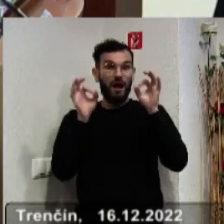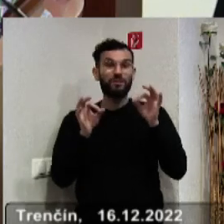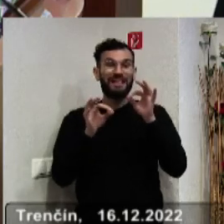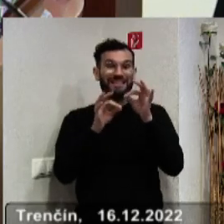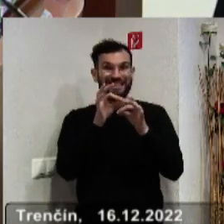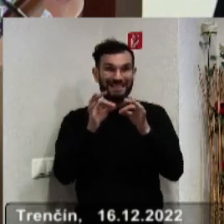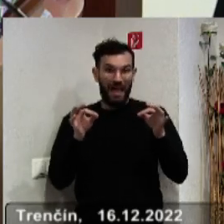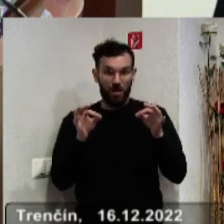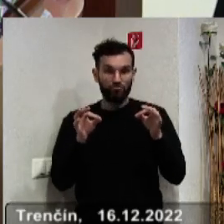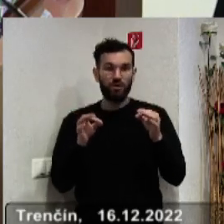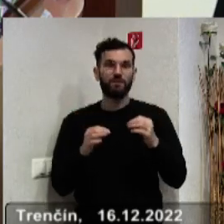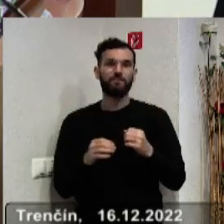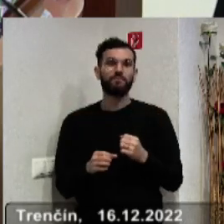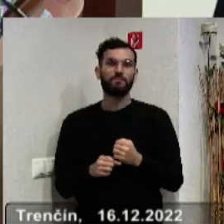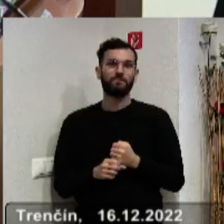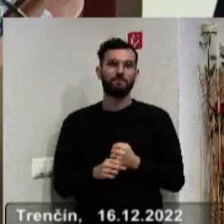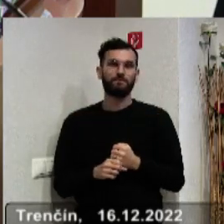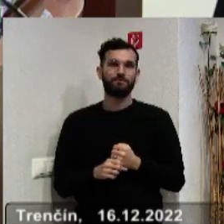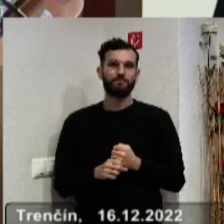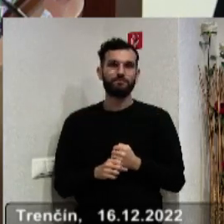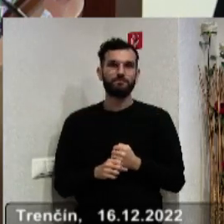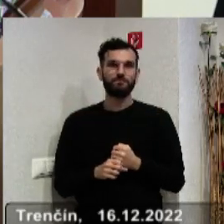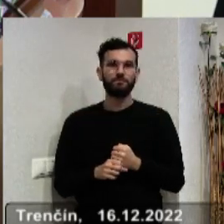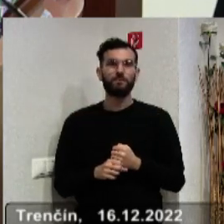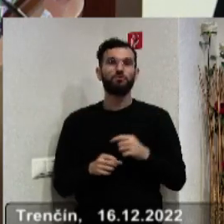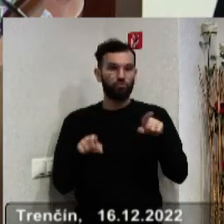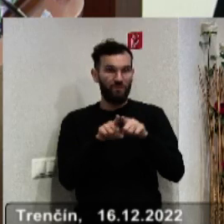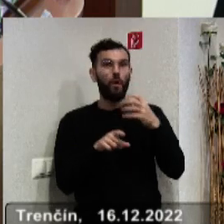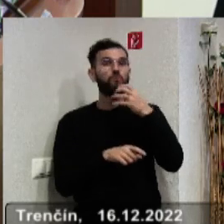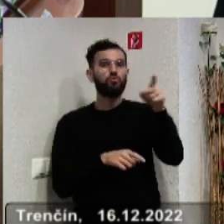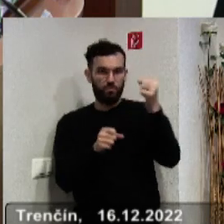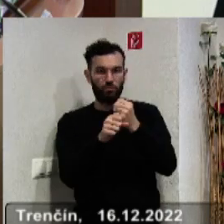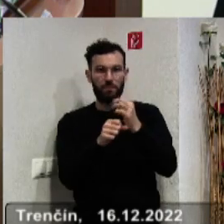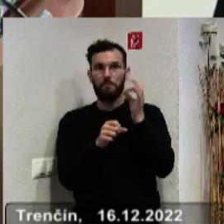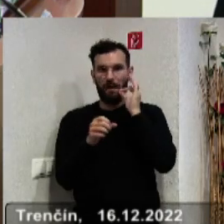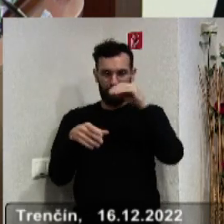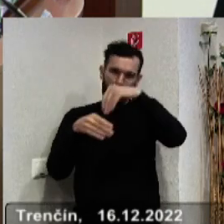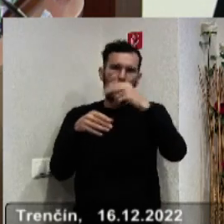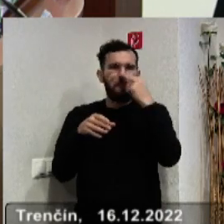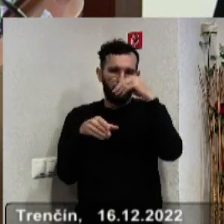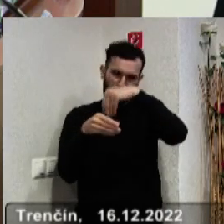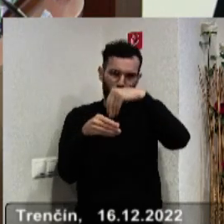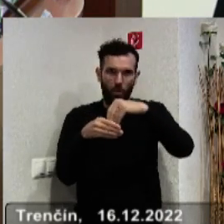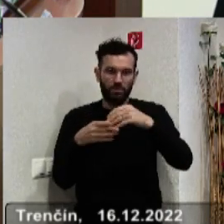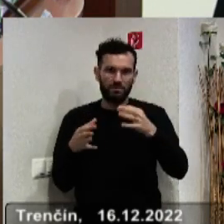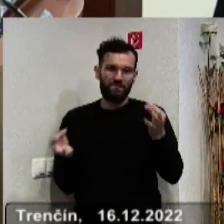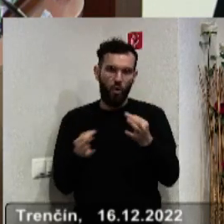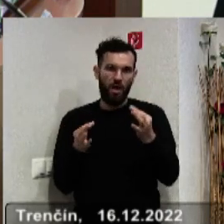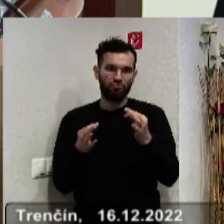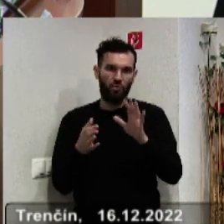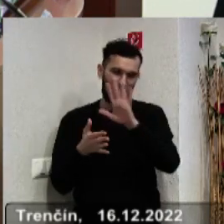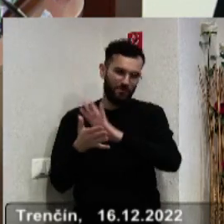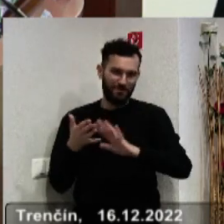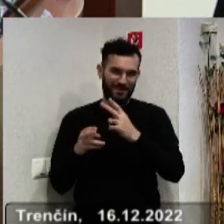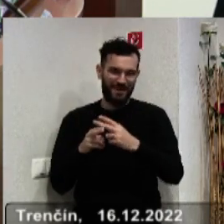tento darček pripravilo župné zariadenie CSS kolónka z Púchova, potom tam máte ešte nejaké drobnosti a nejaké regionálne